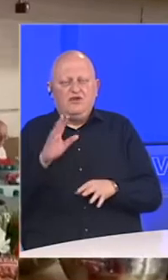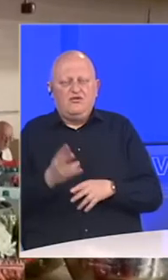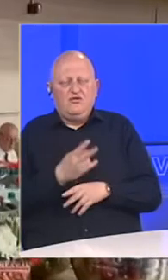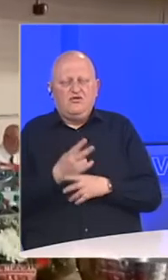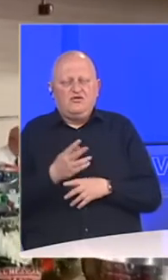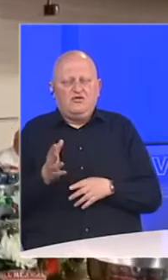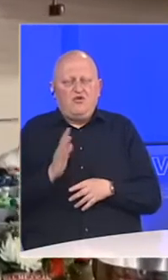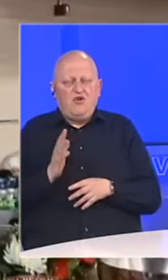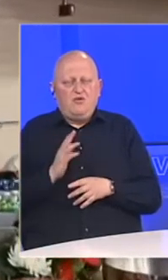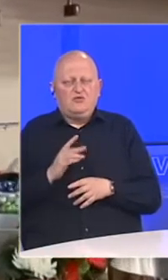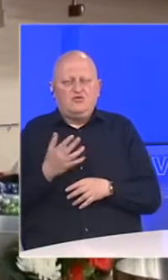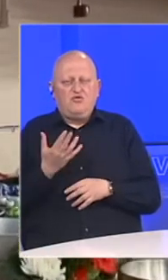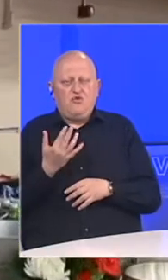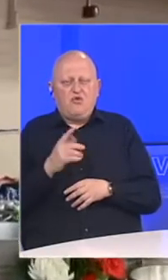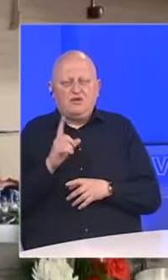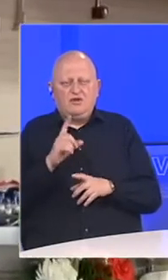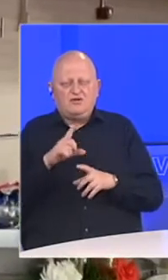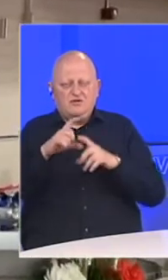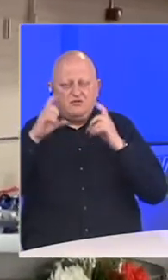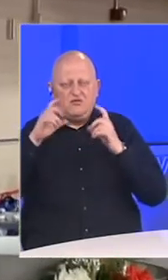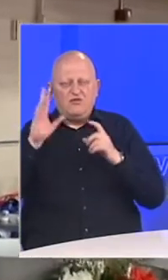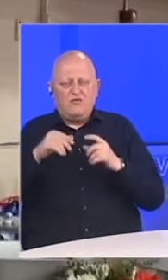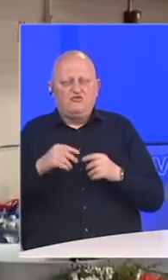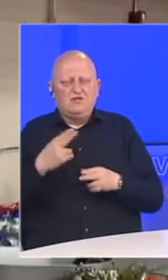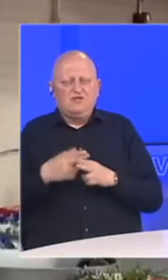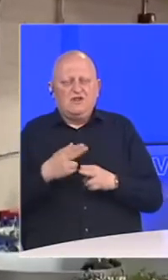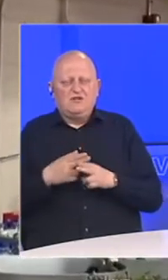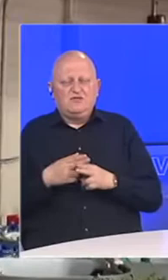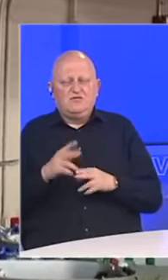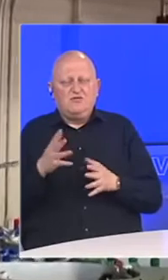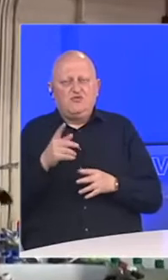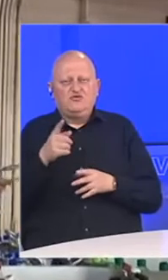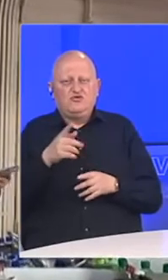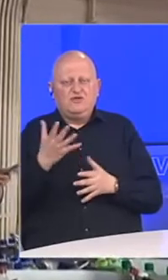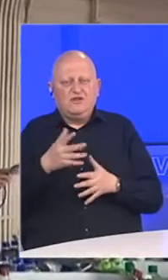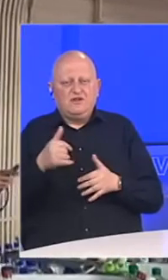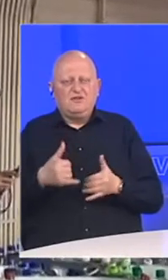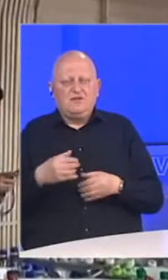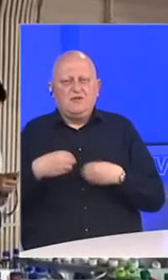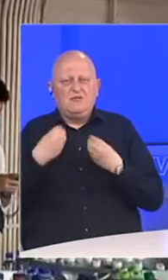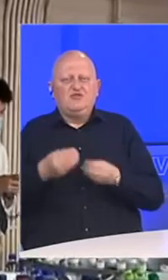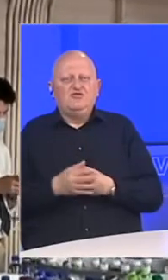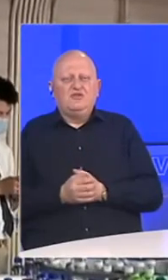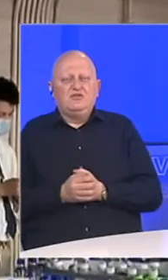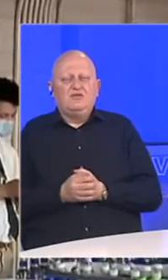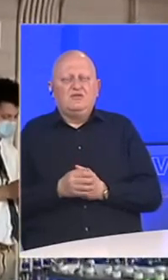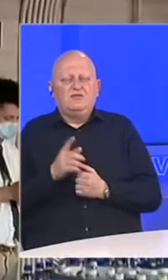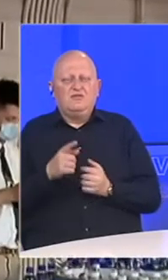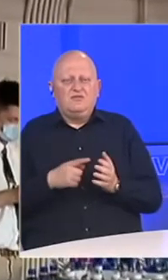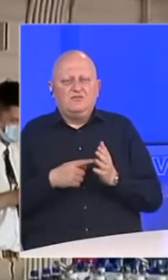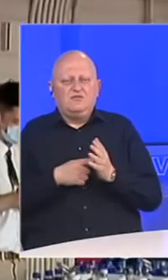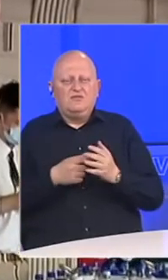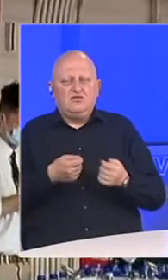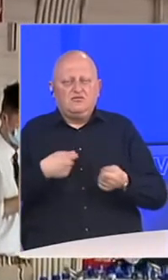ili opasnost da ukoliko ljudi ne nose maske mogu da se zaraze, možda baš tu gdje on sada govori. Znakovi u